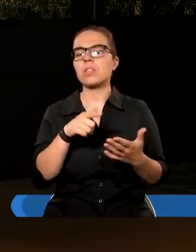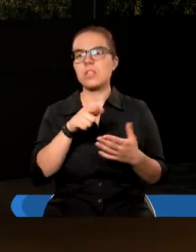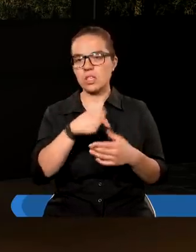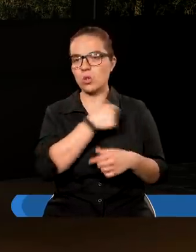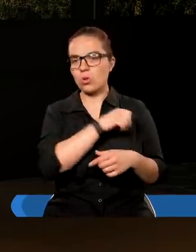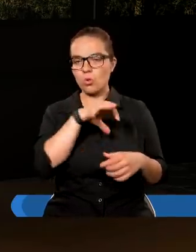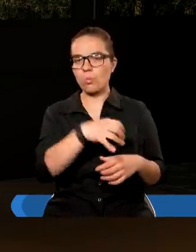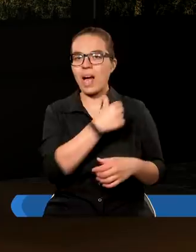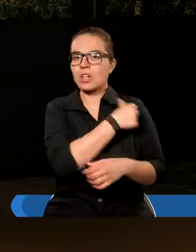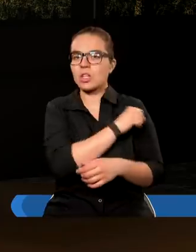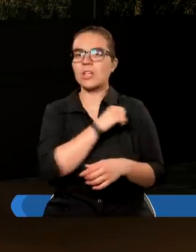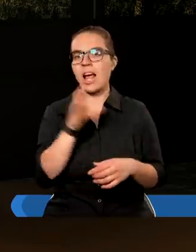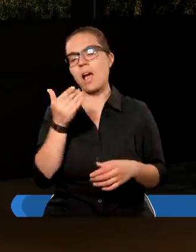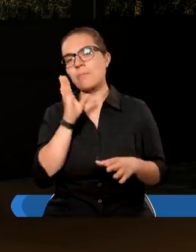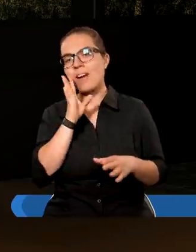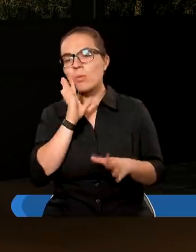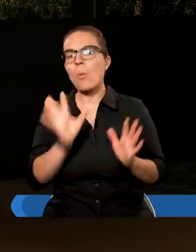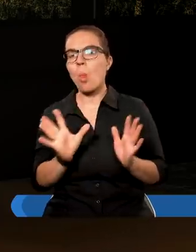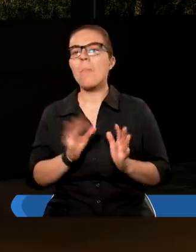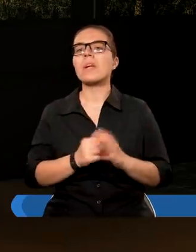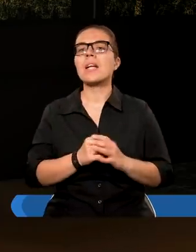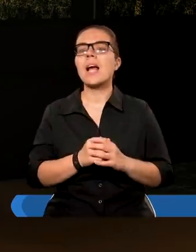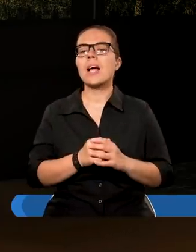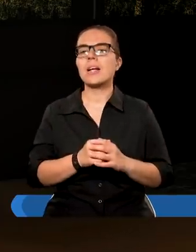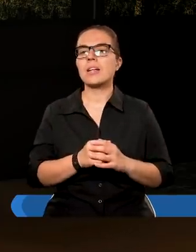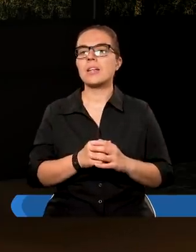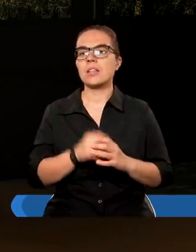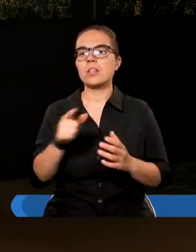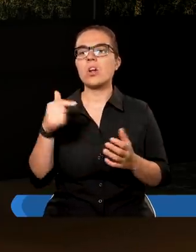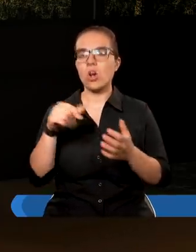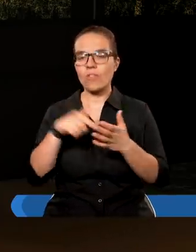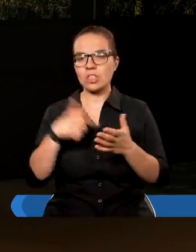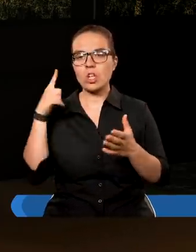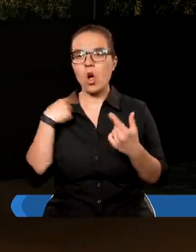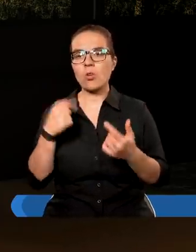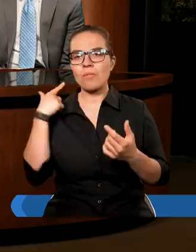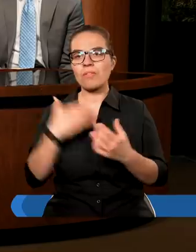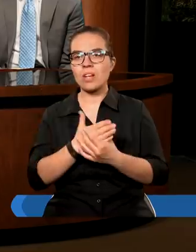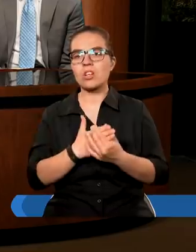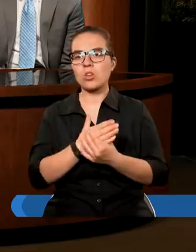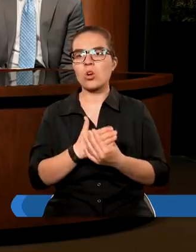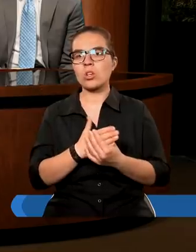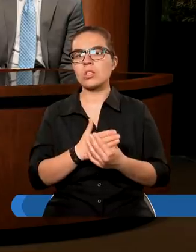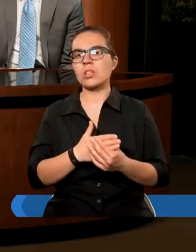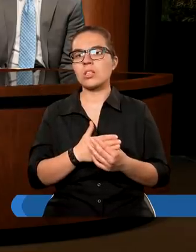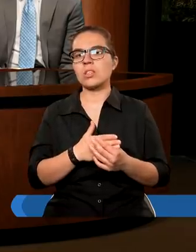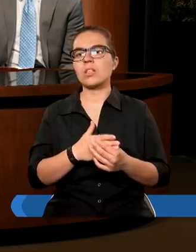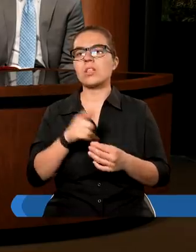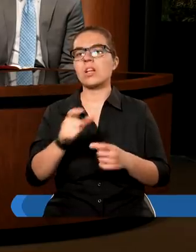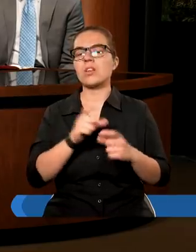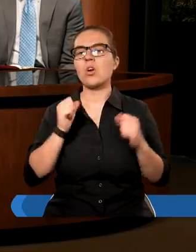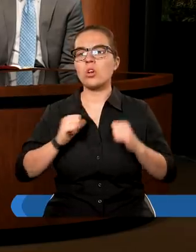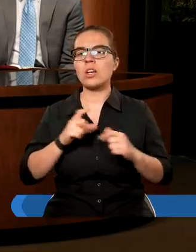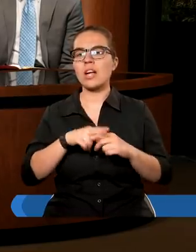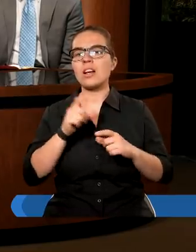grupę chrześcijan najprawdopodobniej. Osób wierzących, tak? Tak, osób wierzących. Osób oczekujących też na